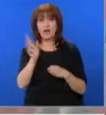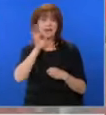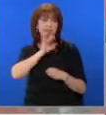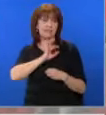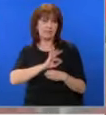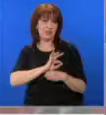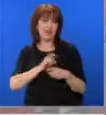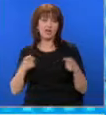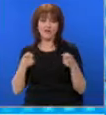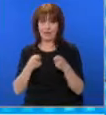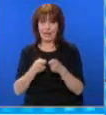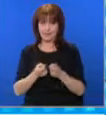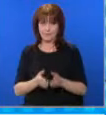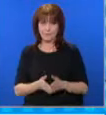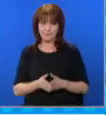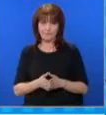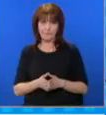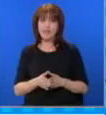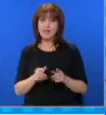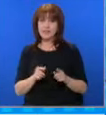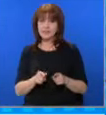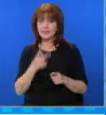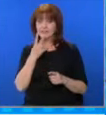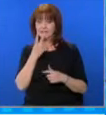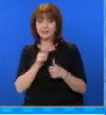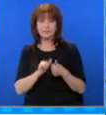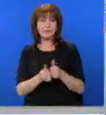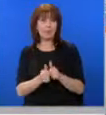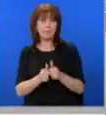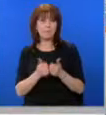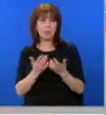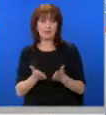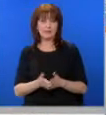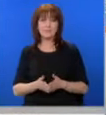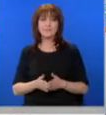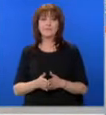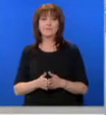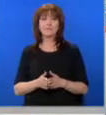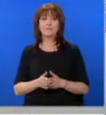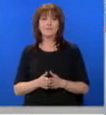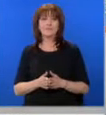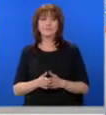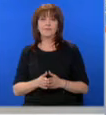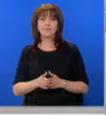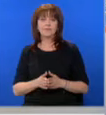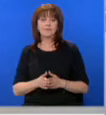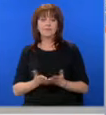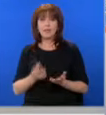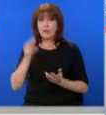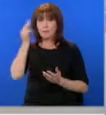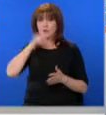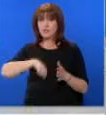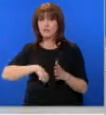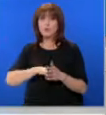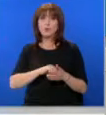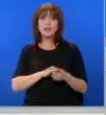на бойното поле. Сега отиваме в полето на спорта. Даси Францова е вече тук. Здравей Даси. Здравей Наде. Българският